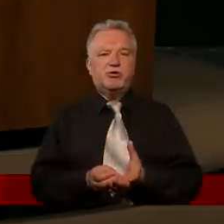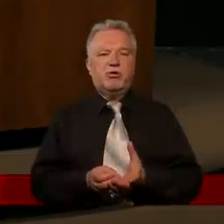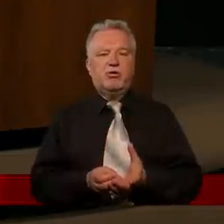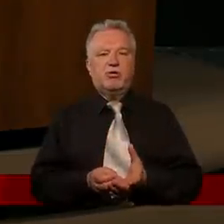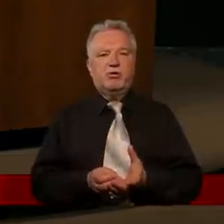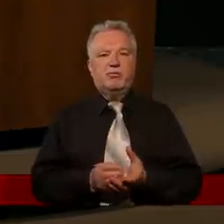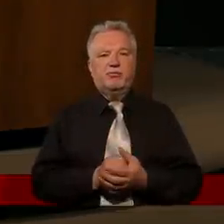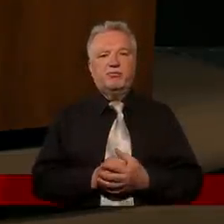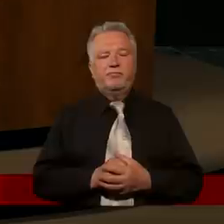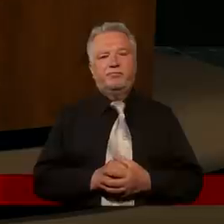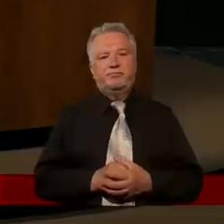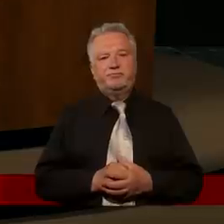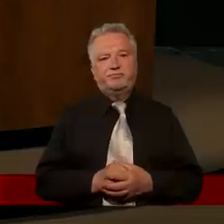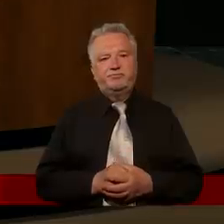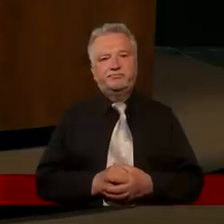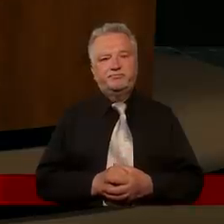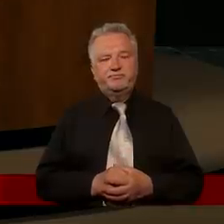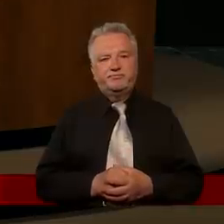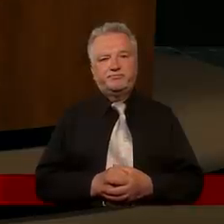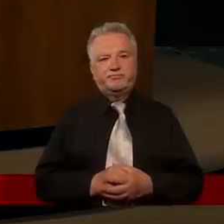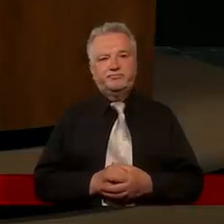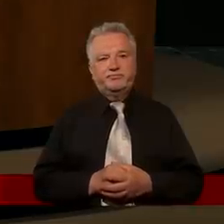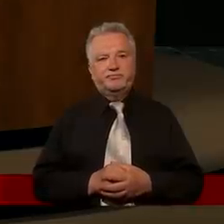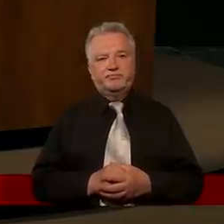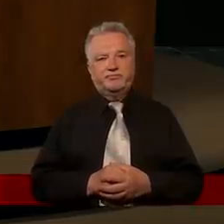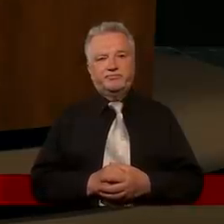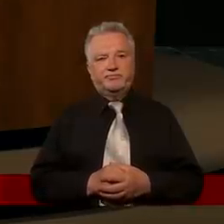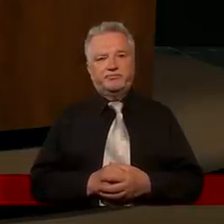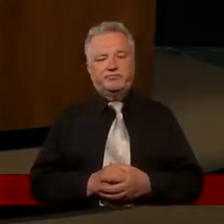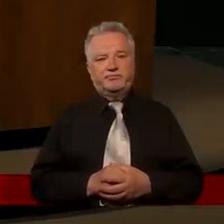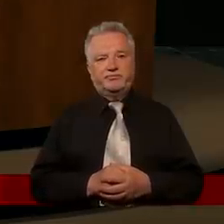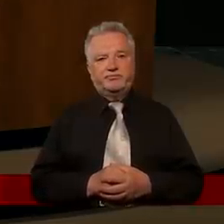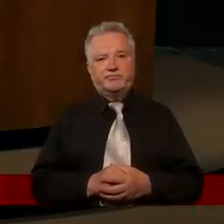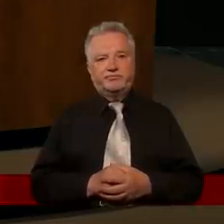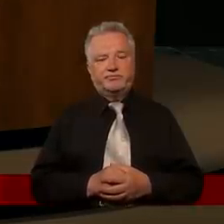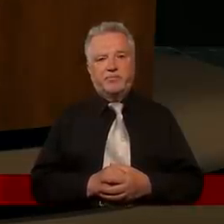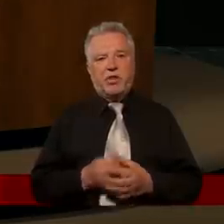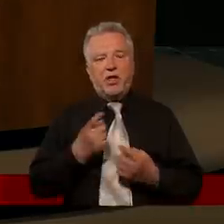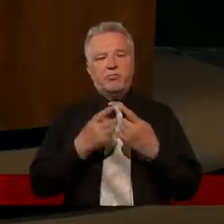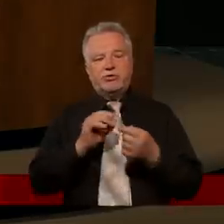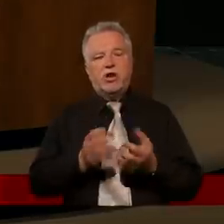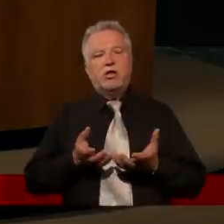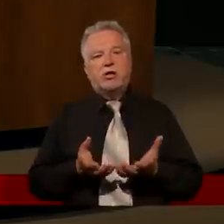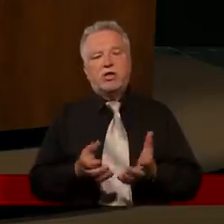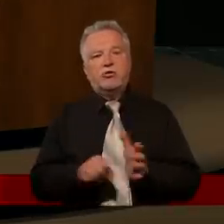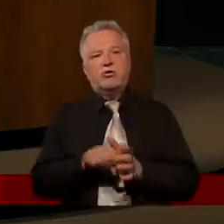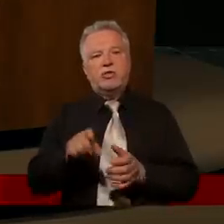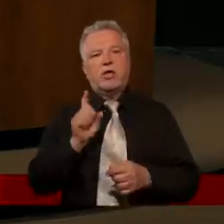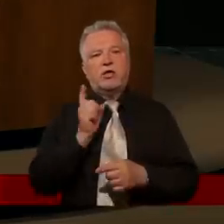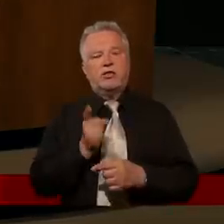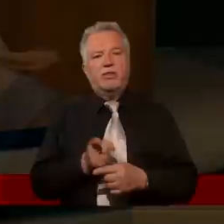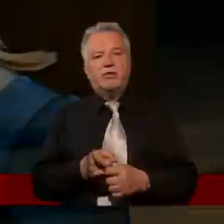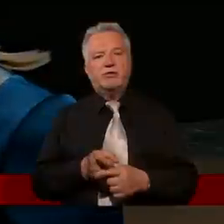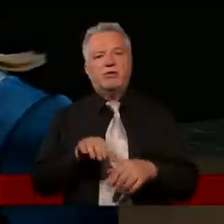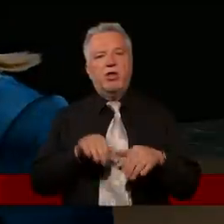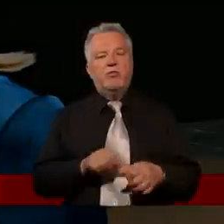bez względu na to, jak nam się tutaj wydaje drogie i wartościowe. Myślę, że zachętą do takiej decyzji